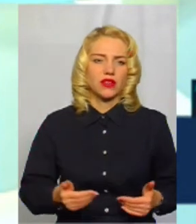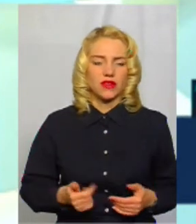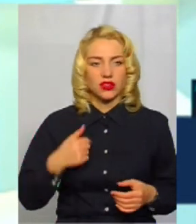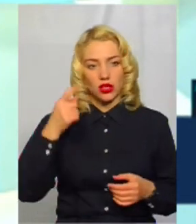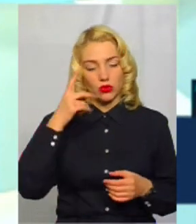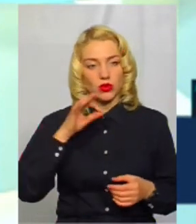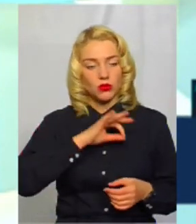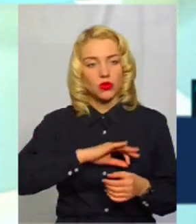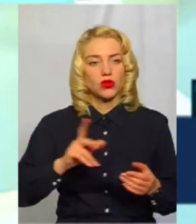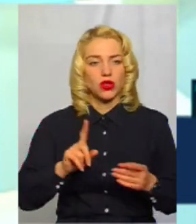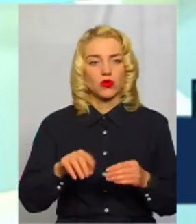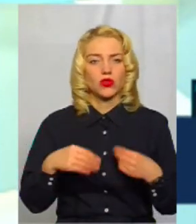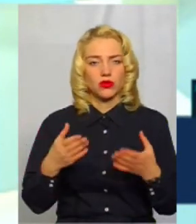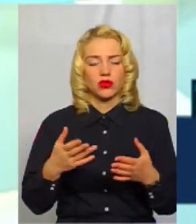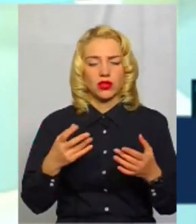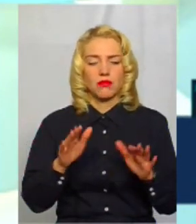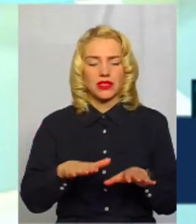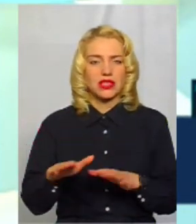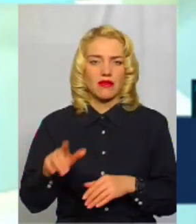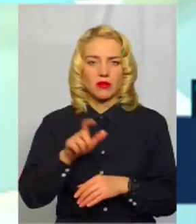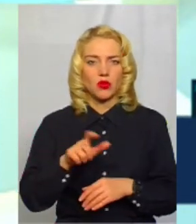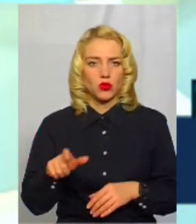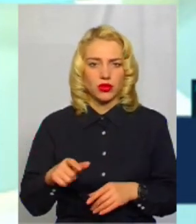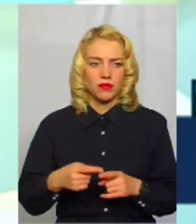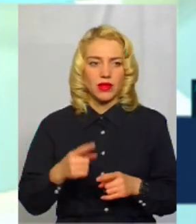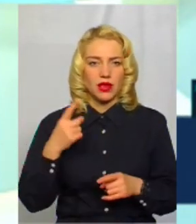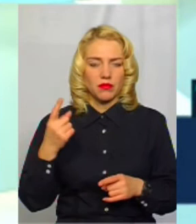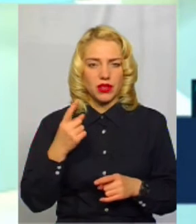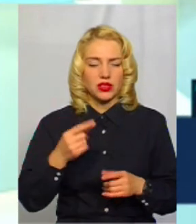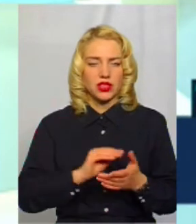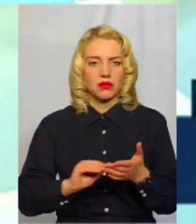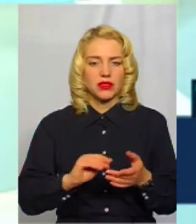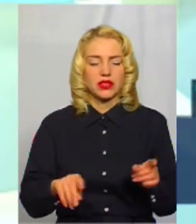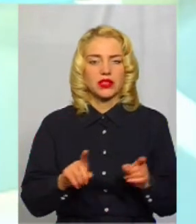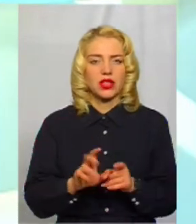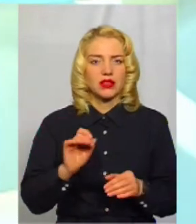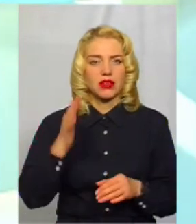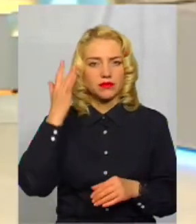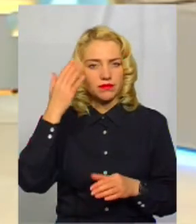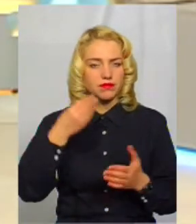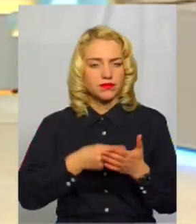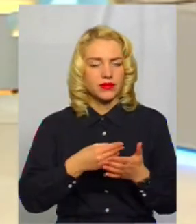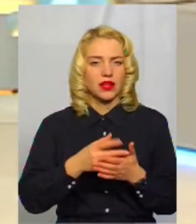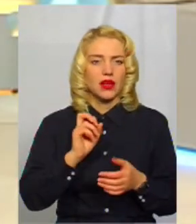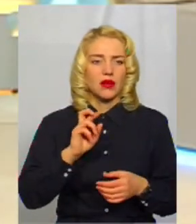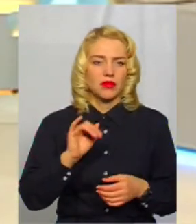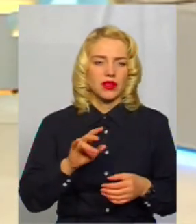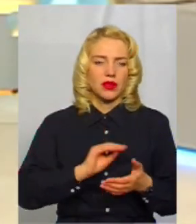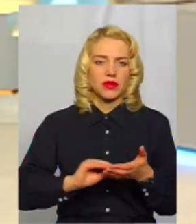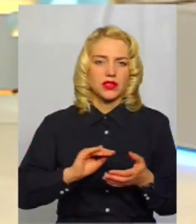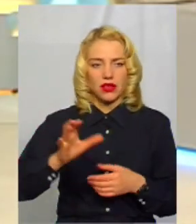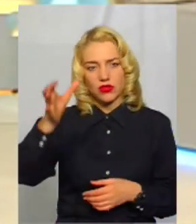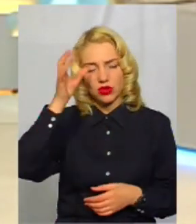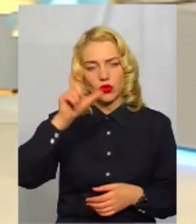користь, яку він принесе людям, і дійсно, чи він буде доступний. Це перше, написати його так, з точки зору, якби це писала звичайна людина,